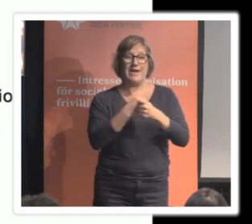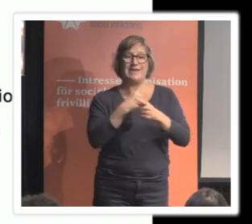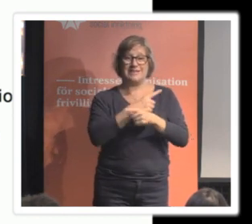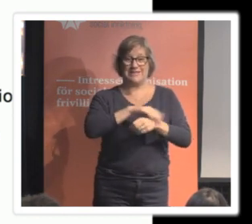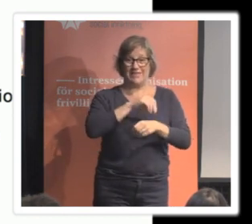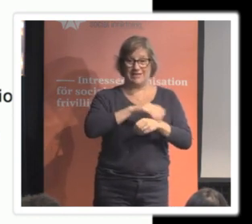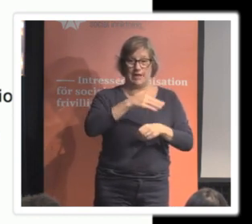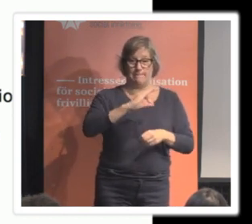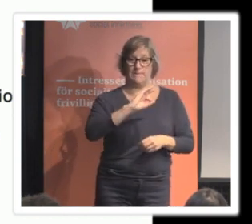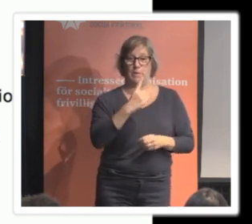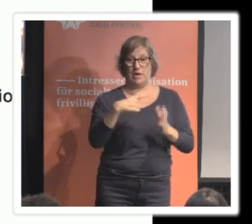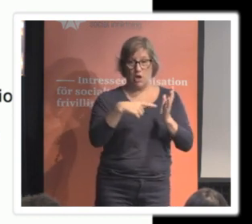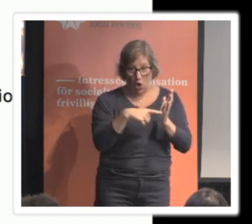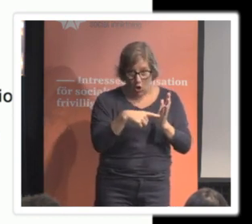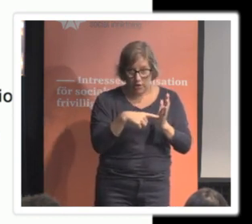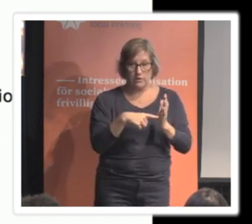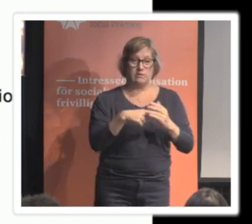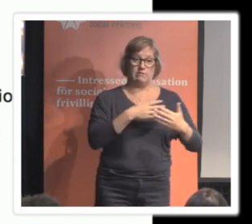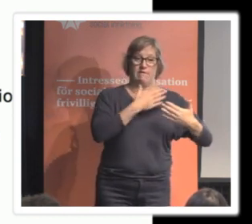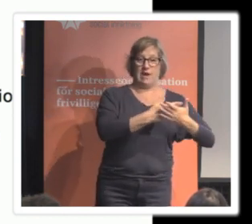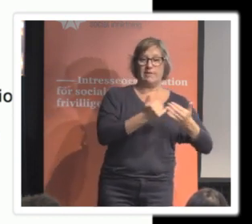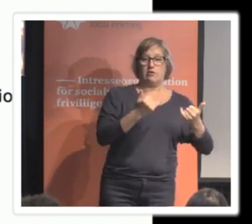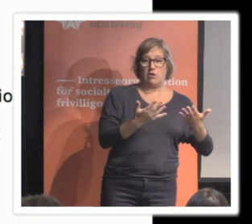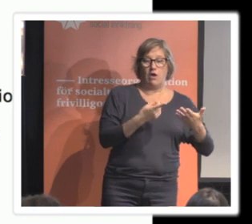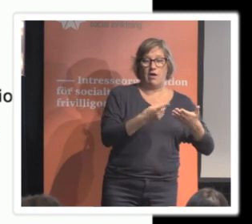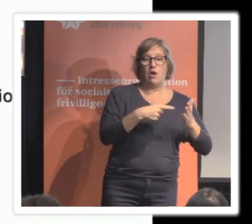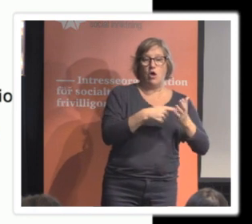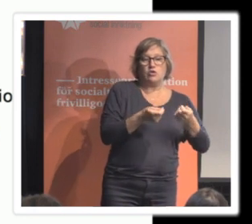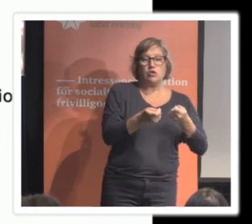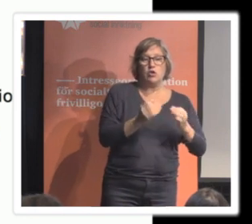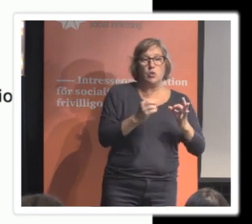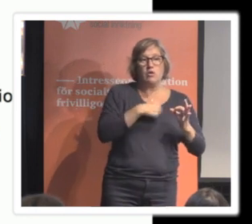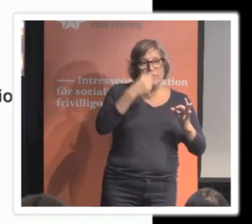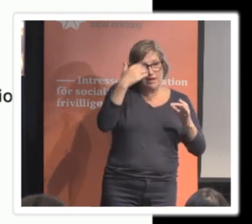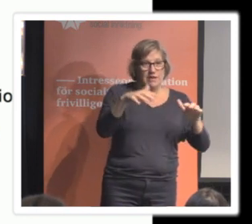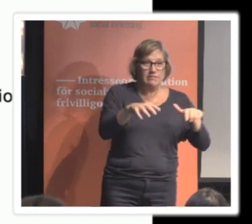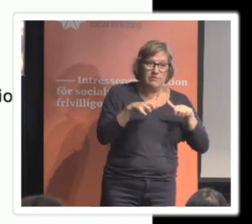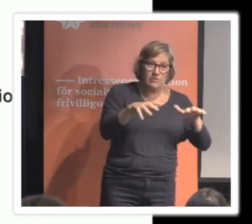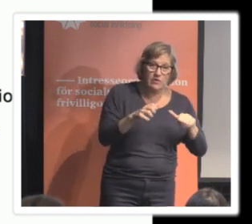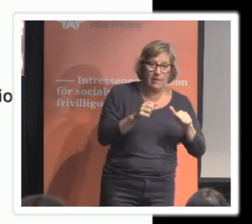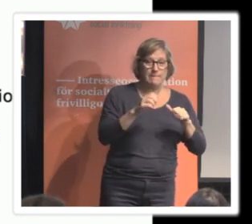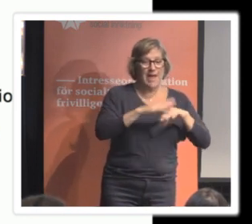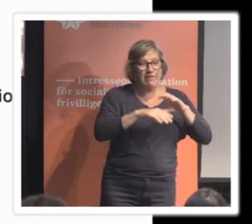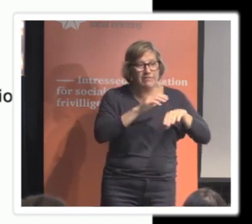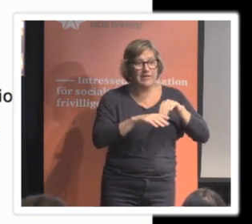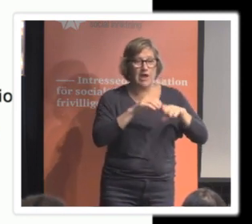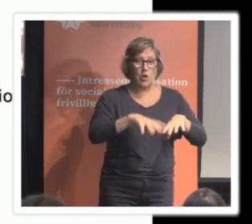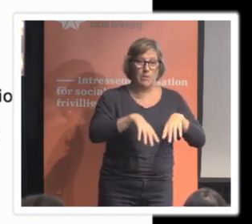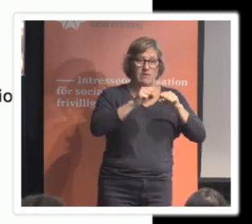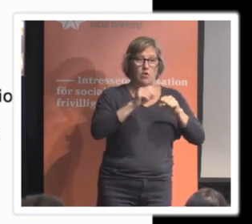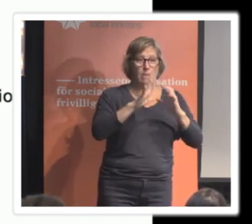personuppgiftslagen som hittills har varit en lag som styr hur man kan samla in och behandla uppgifter om levande personer.